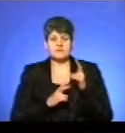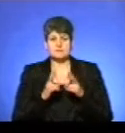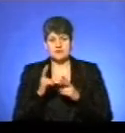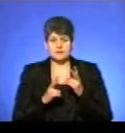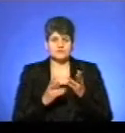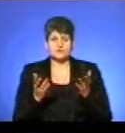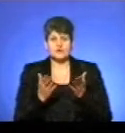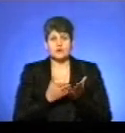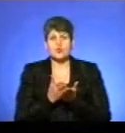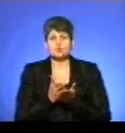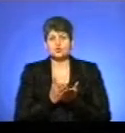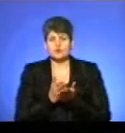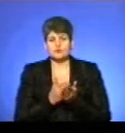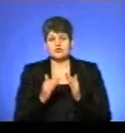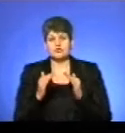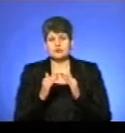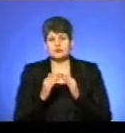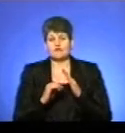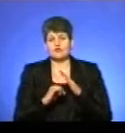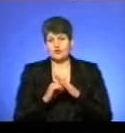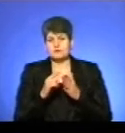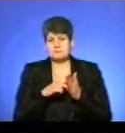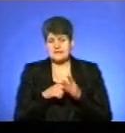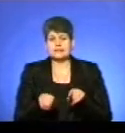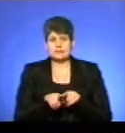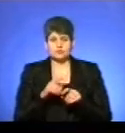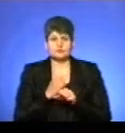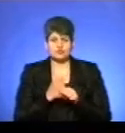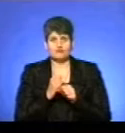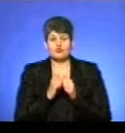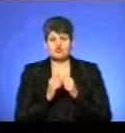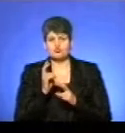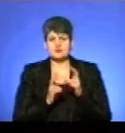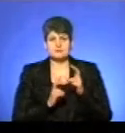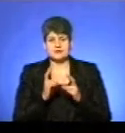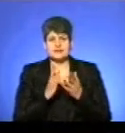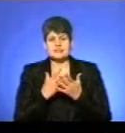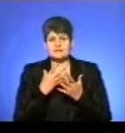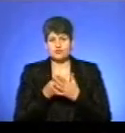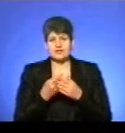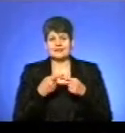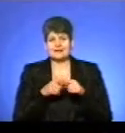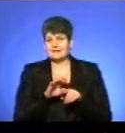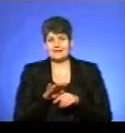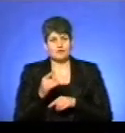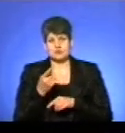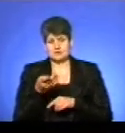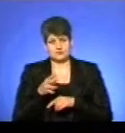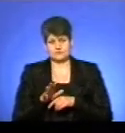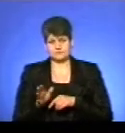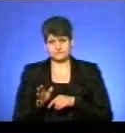обслуговують житловий фонд міста, вони так само працюють. В кожному підприємстві є своя техніка, не одна одиниця.